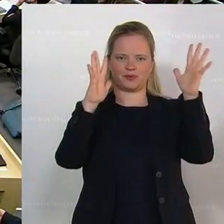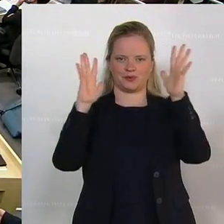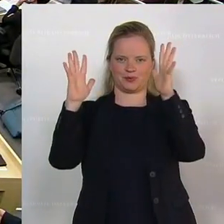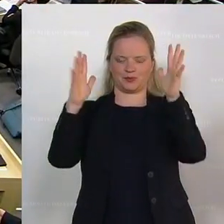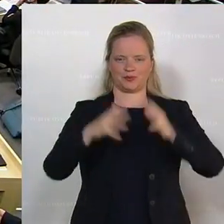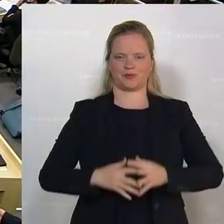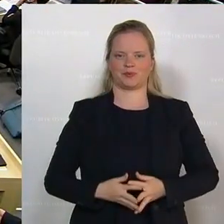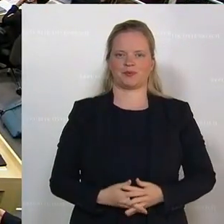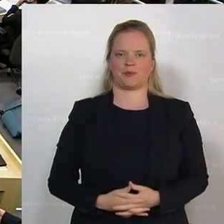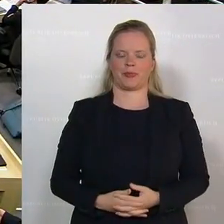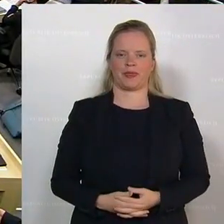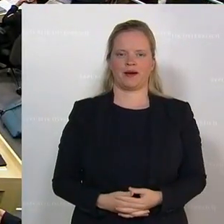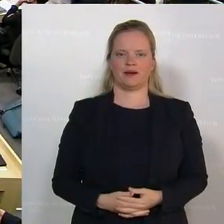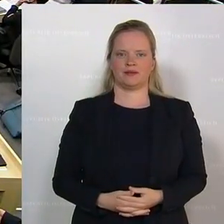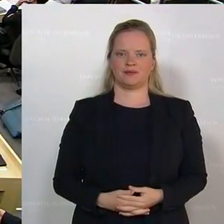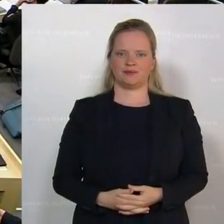Bundeskanzler jetzt beantworten wird.